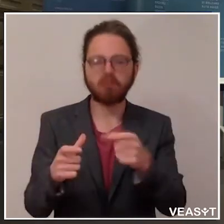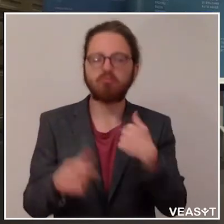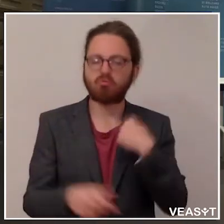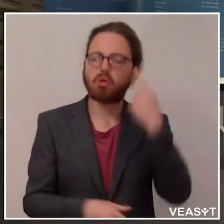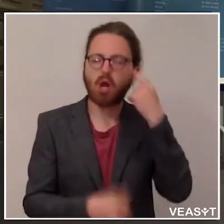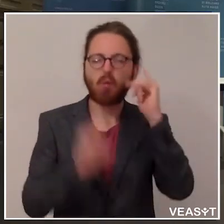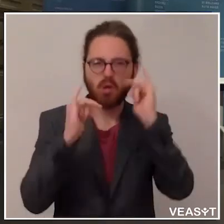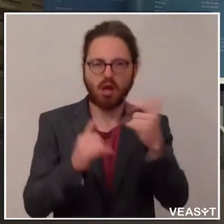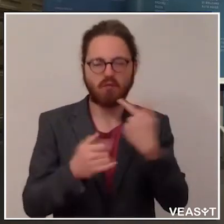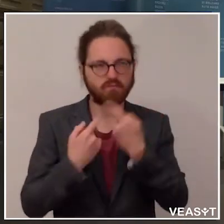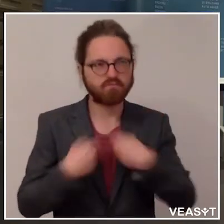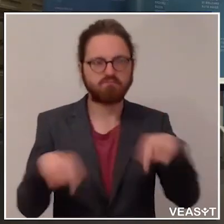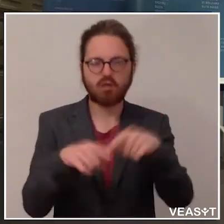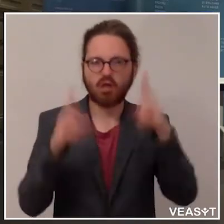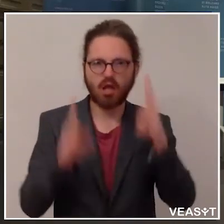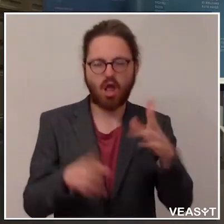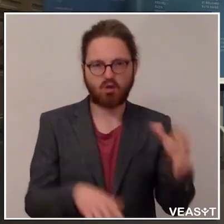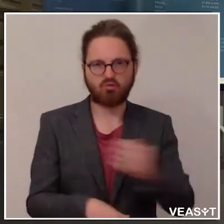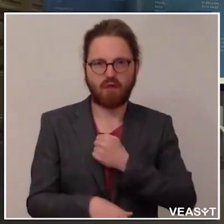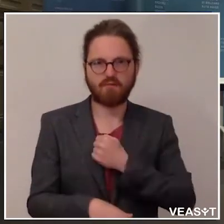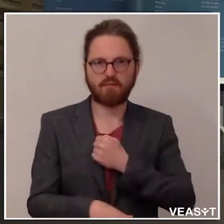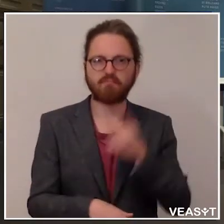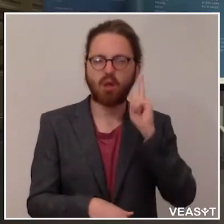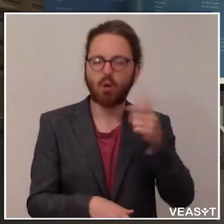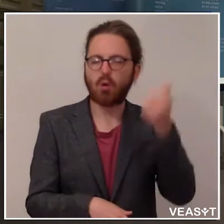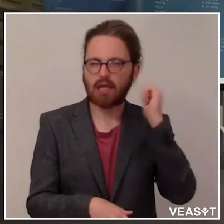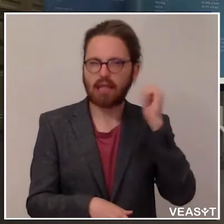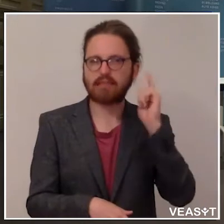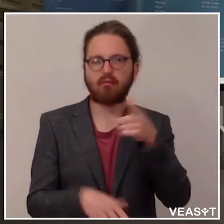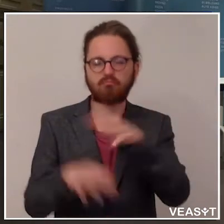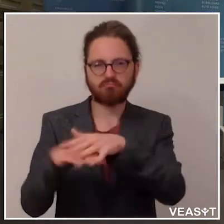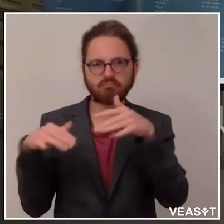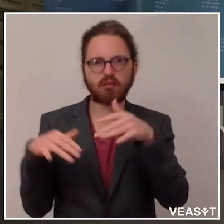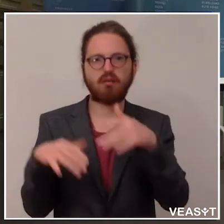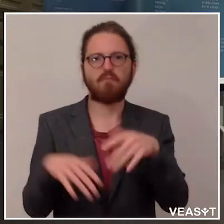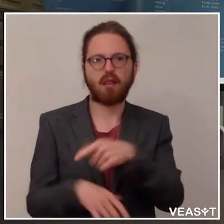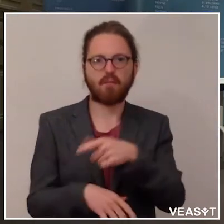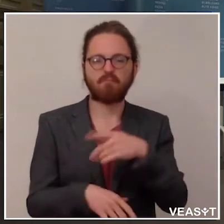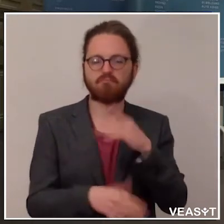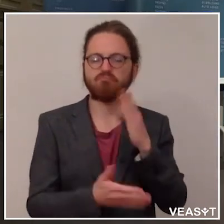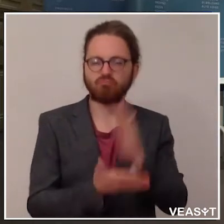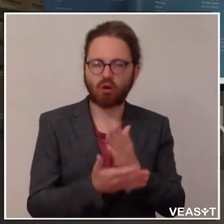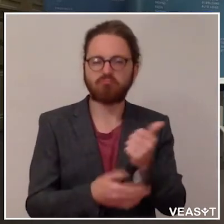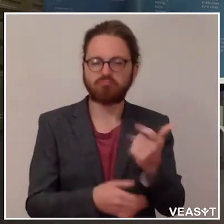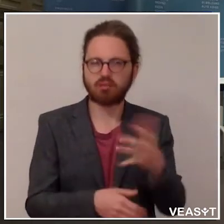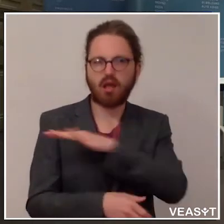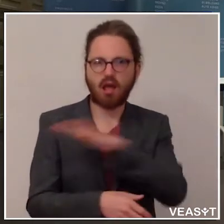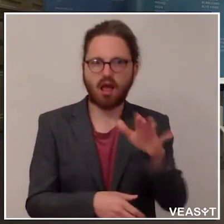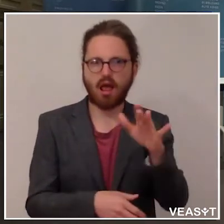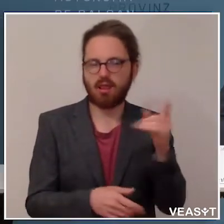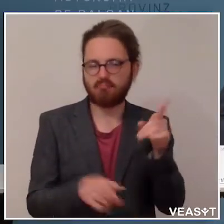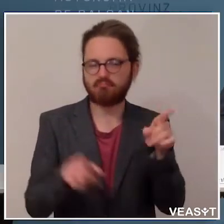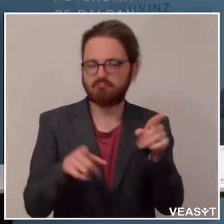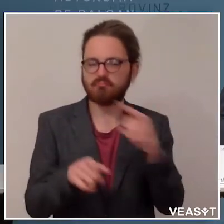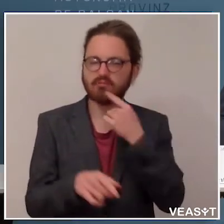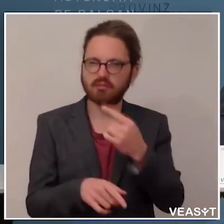gestern auch Ausdruck dieser Schlussabstimmung. Das ist auch gestern mehrfach in unserem Landtag so auch gesagt